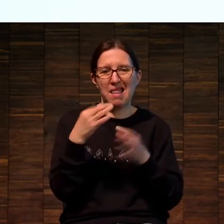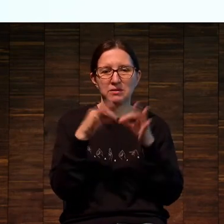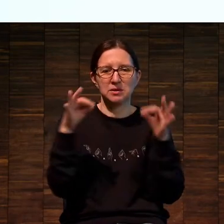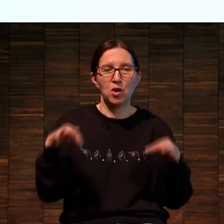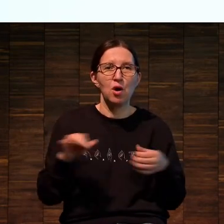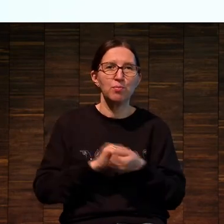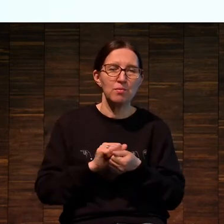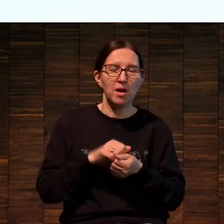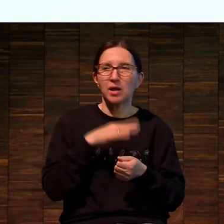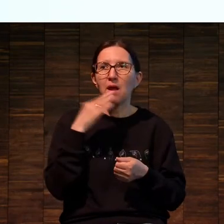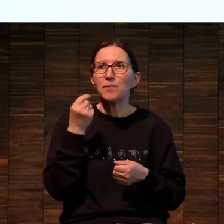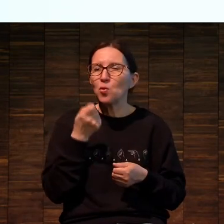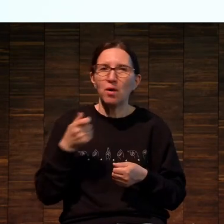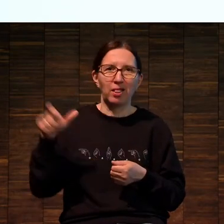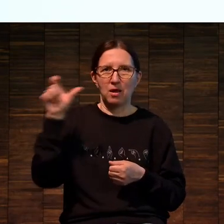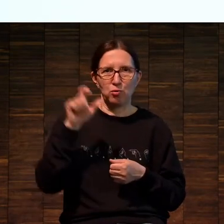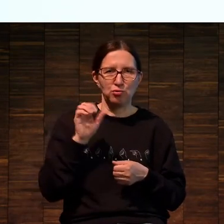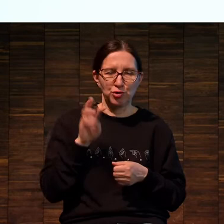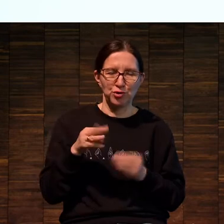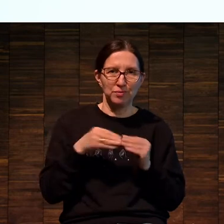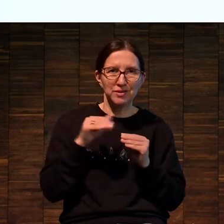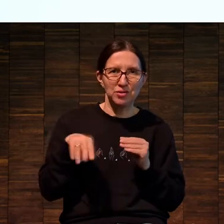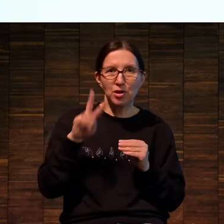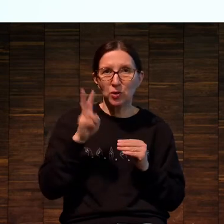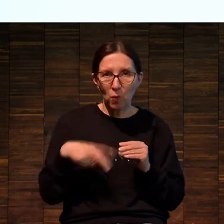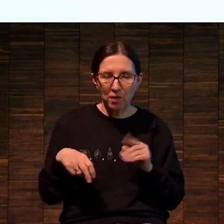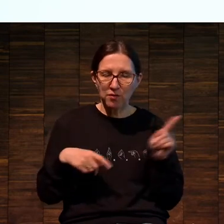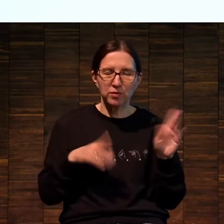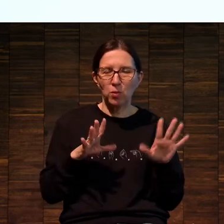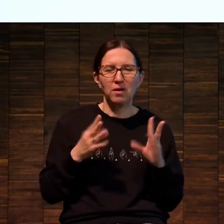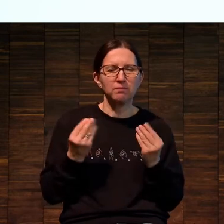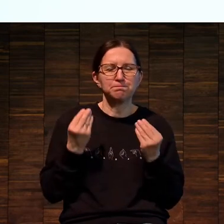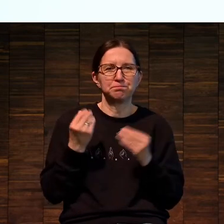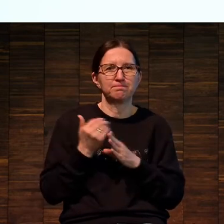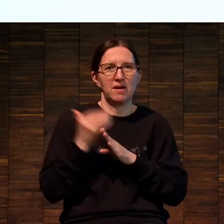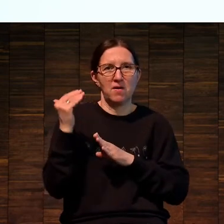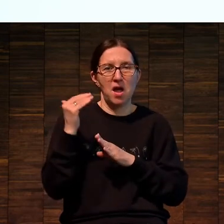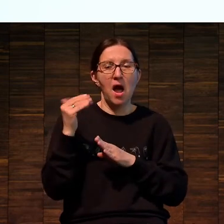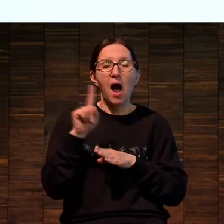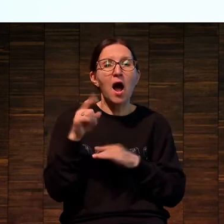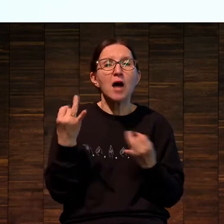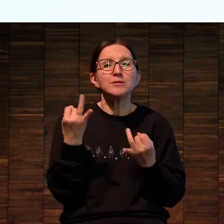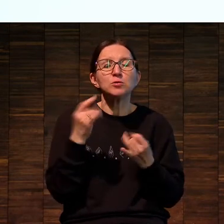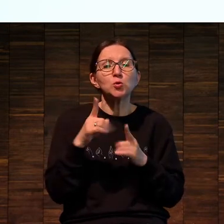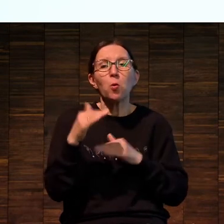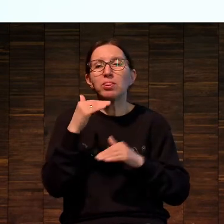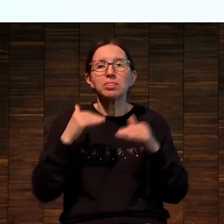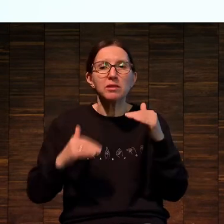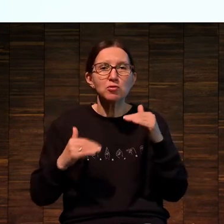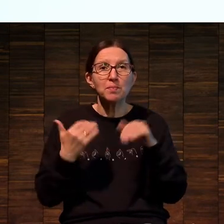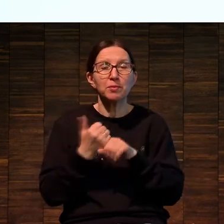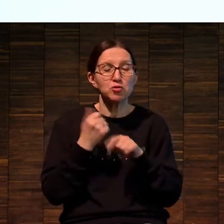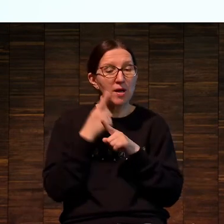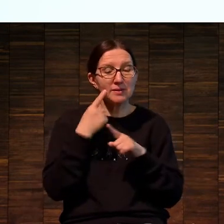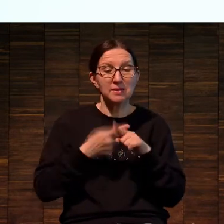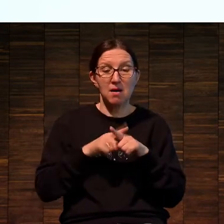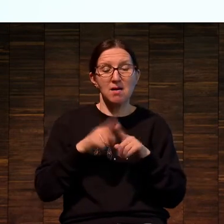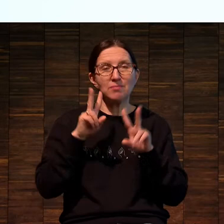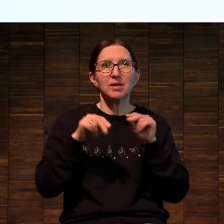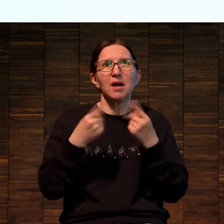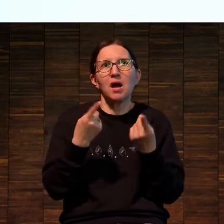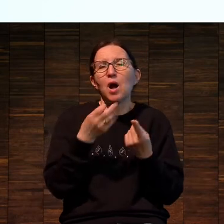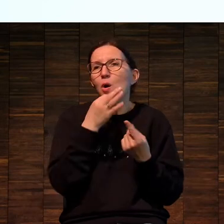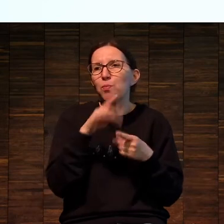Или много выше. А интересно то, что ниже. То есть вот основание пирамиды, оно гораздо